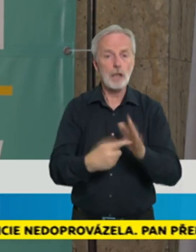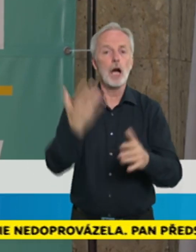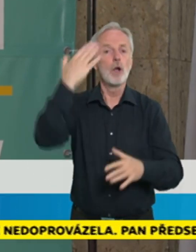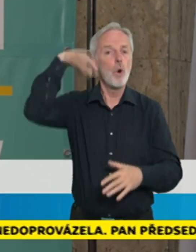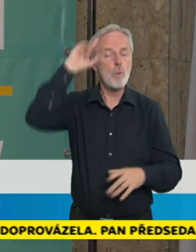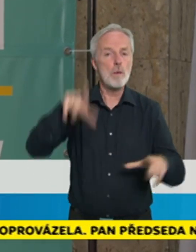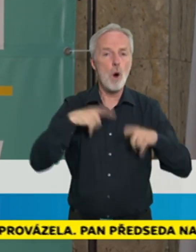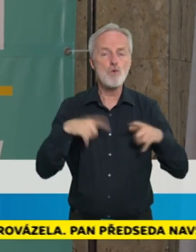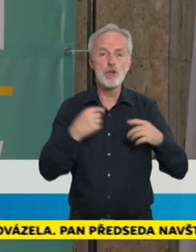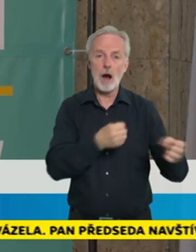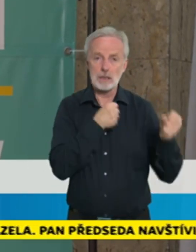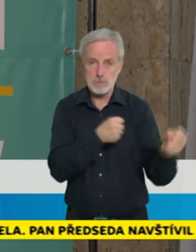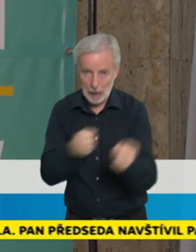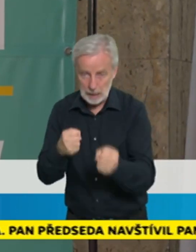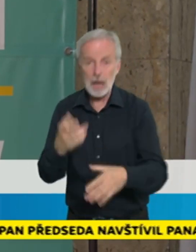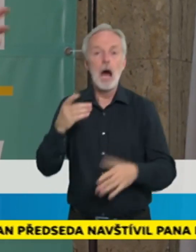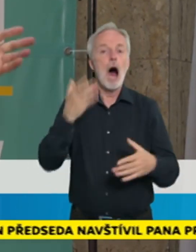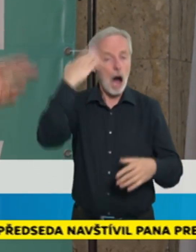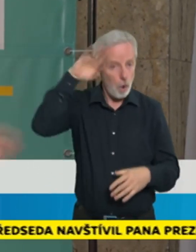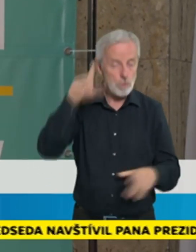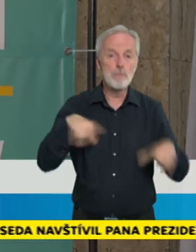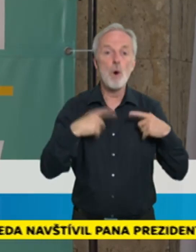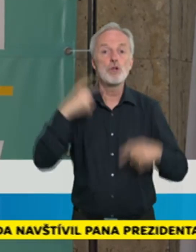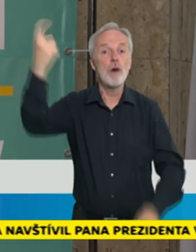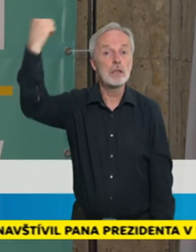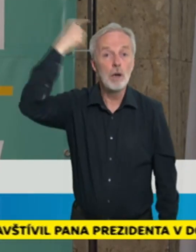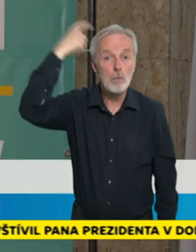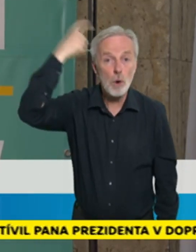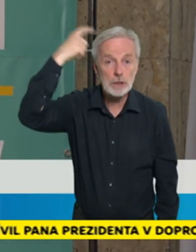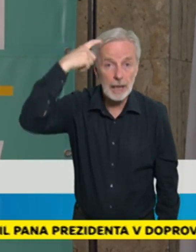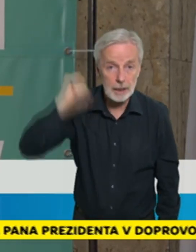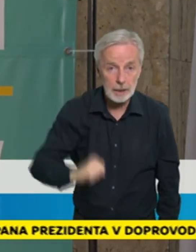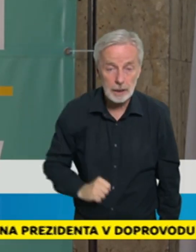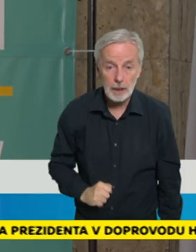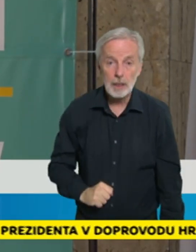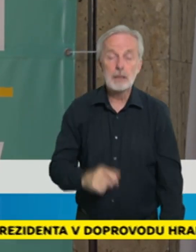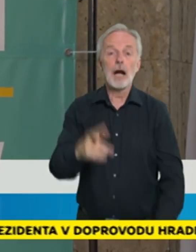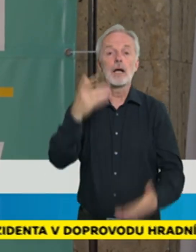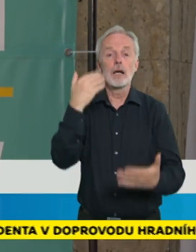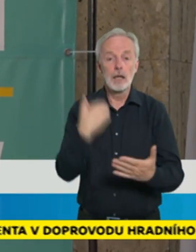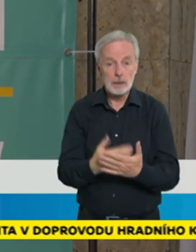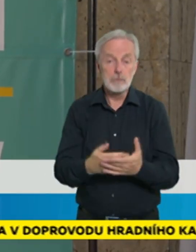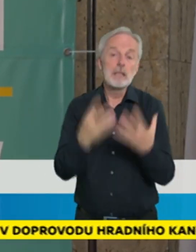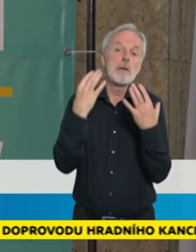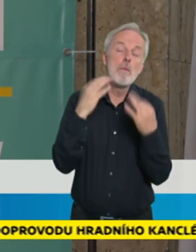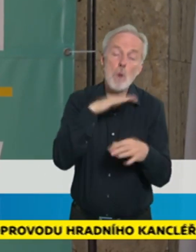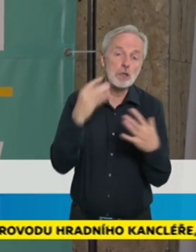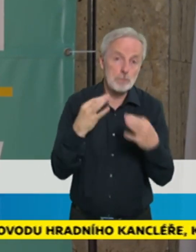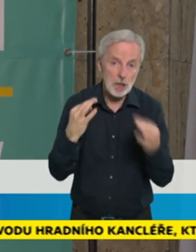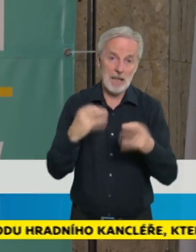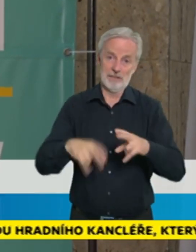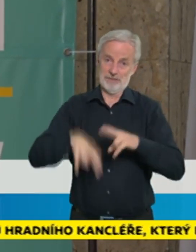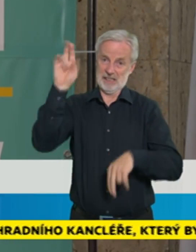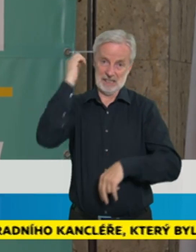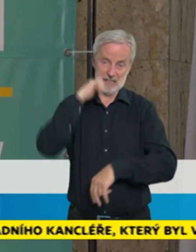A někdy i mozek jako zbraně, jako zbraň. Tak aby jsme popojili s tím očkováním ještě o těch žádoucích 10-15%